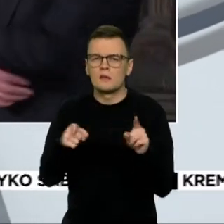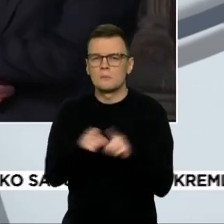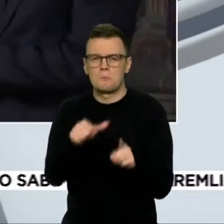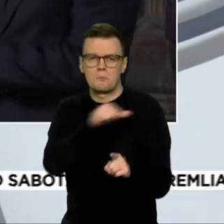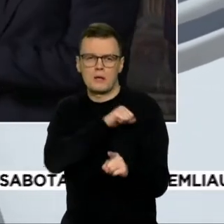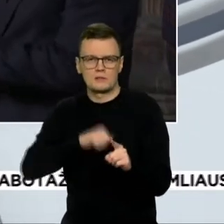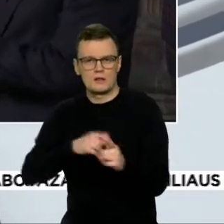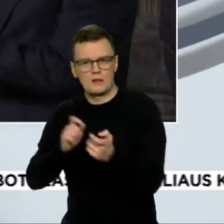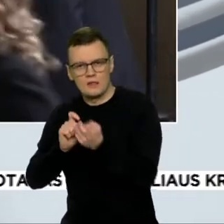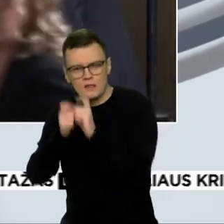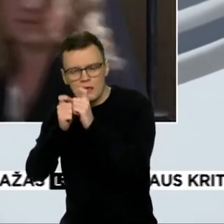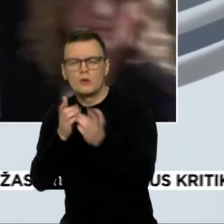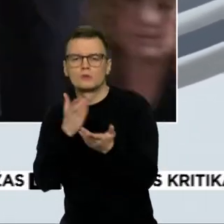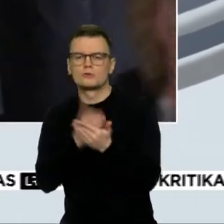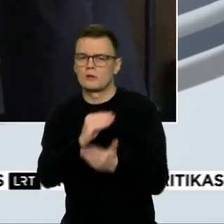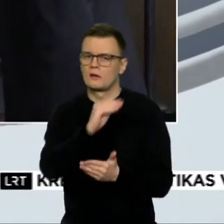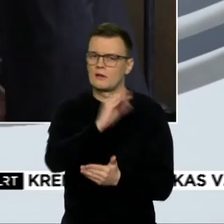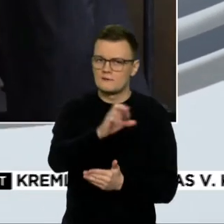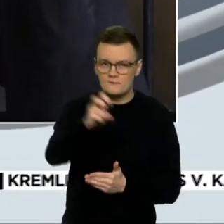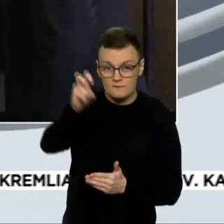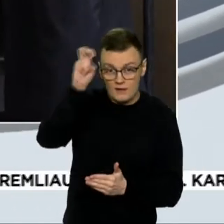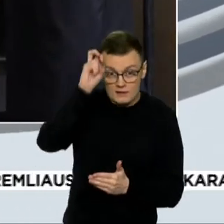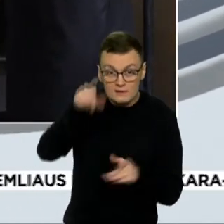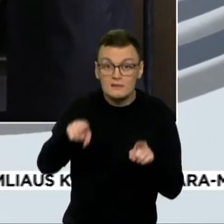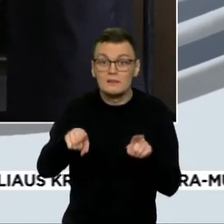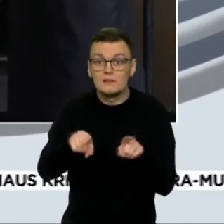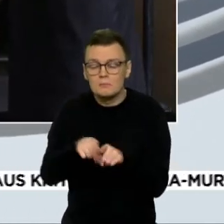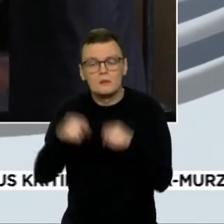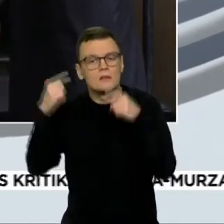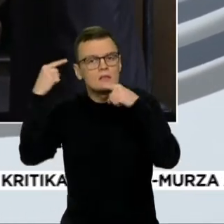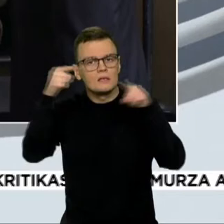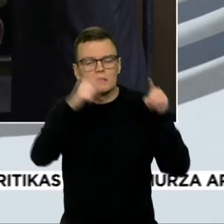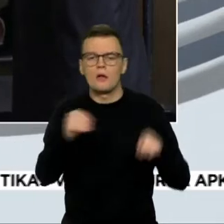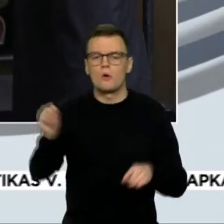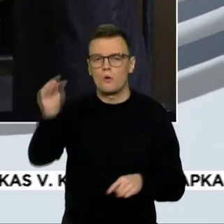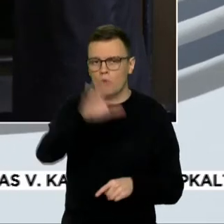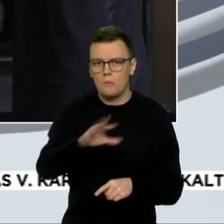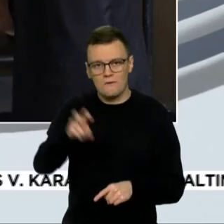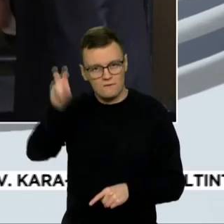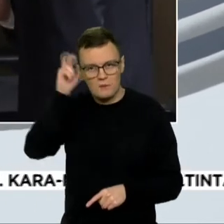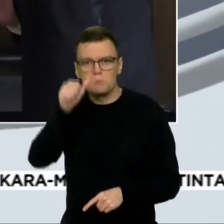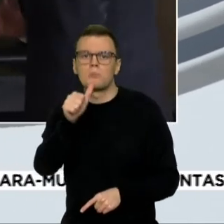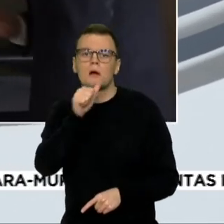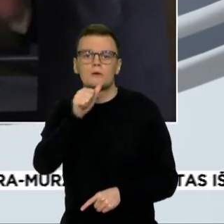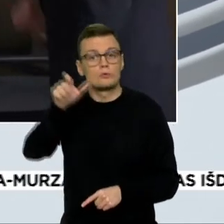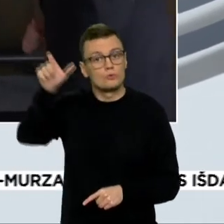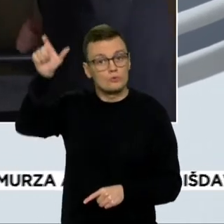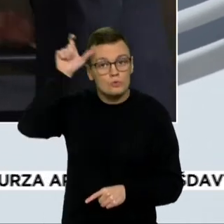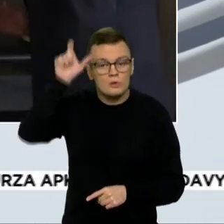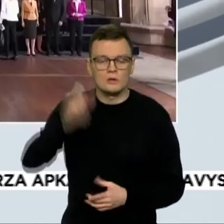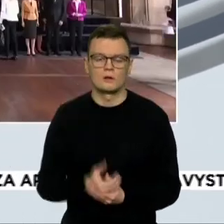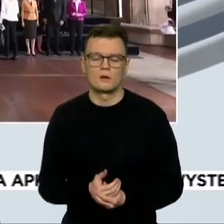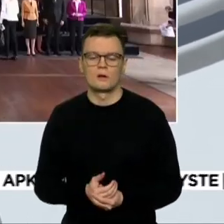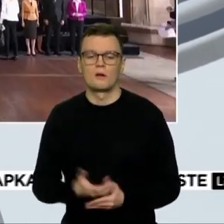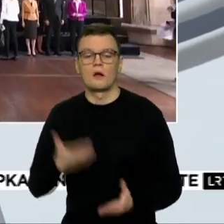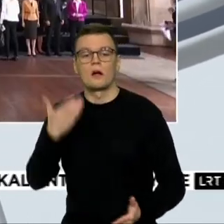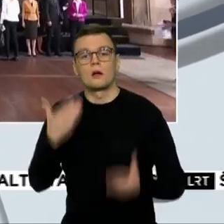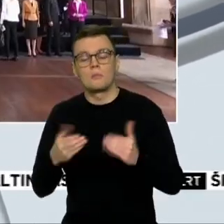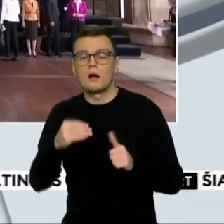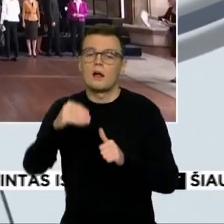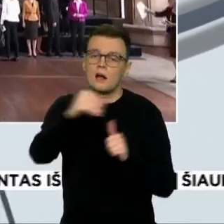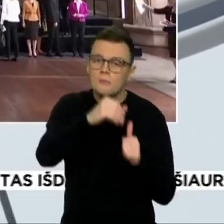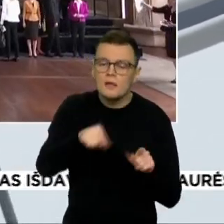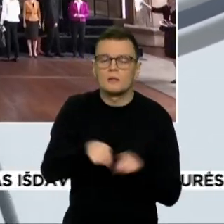nekalbant apie kai kurios Europos Sąjungos valstybės, bet tuo pačiu ir kitas Europos šalis, tokias kaip Turkija arba Armenija arba